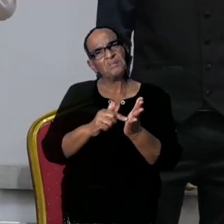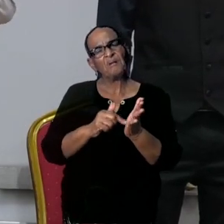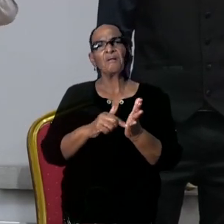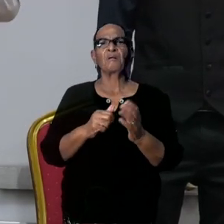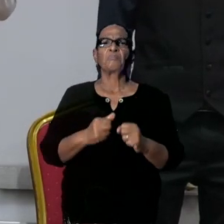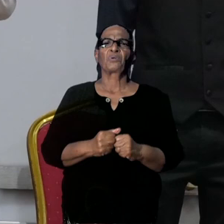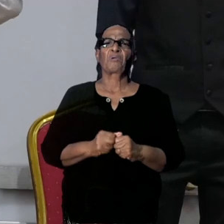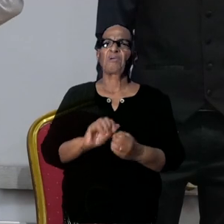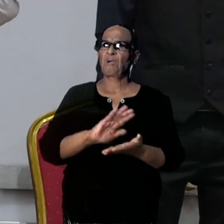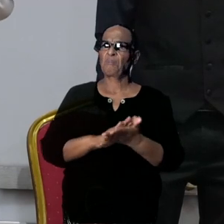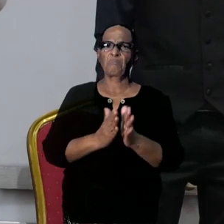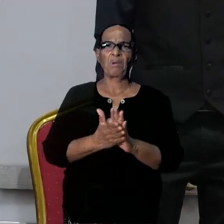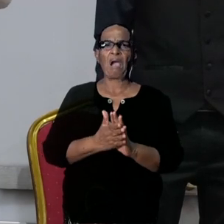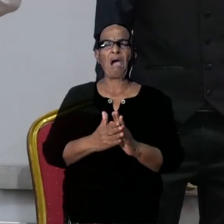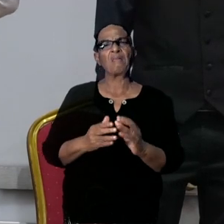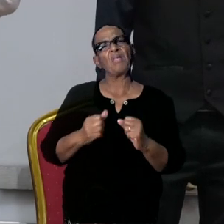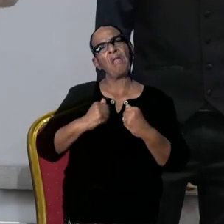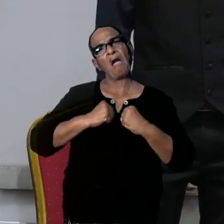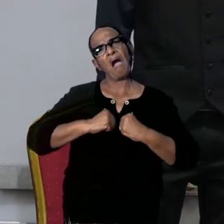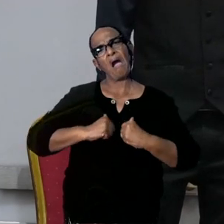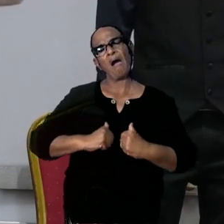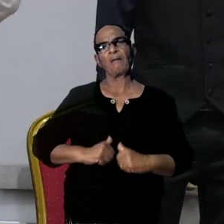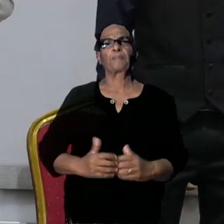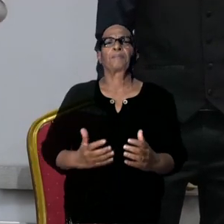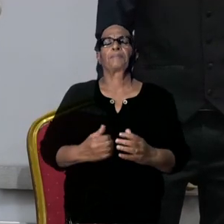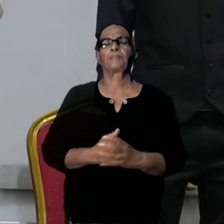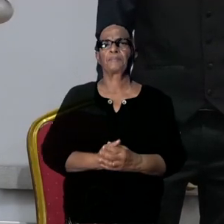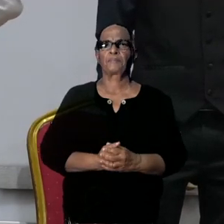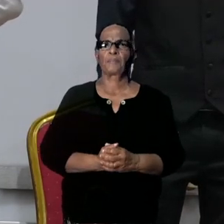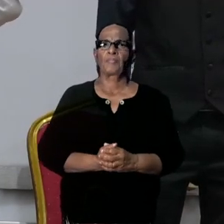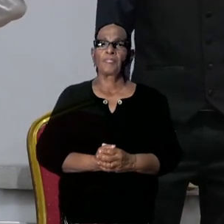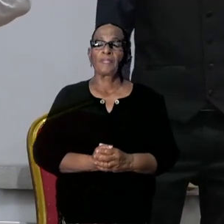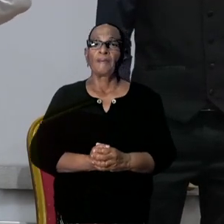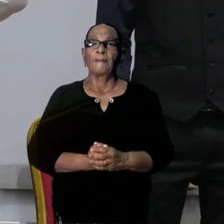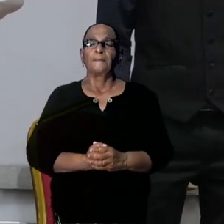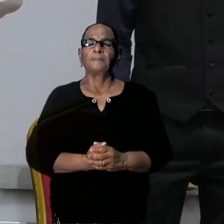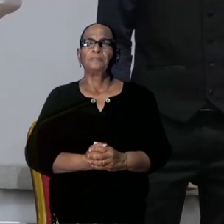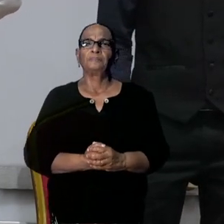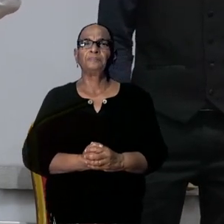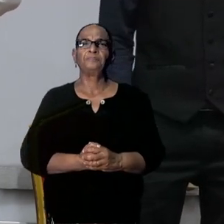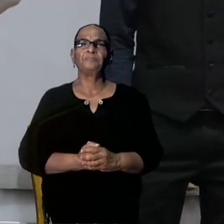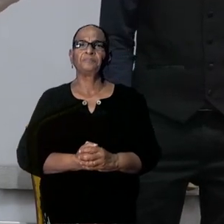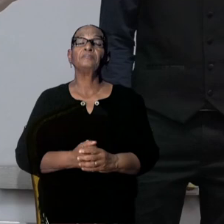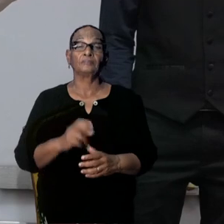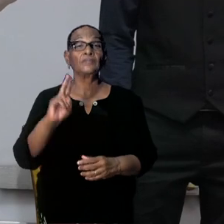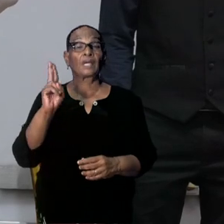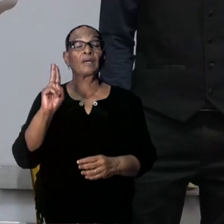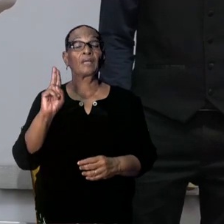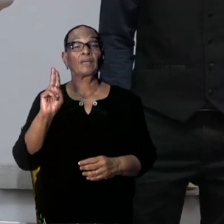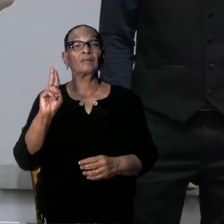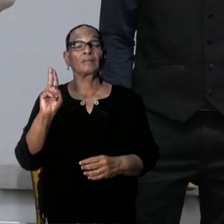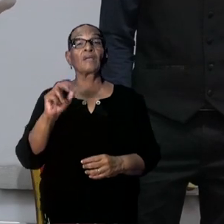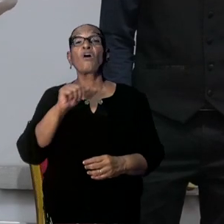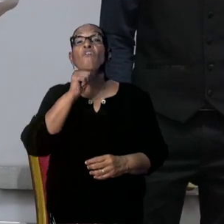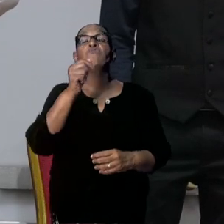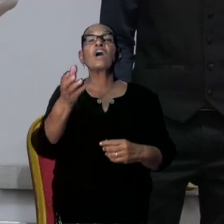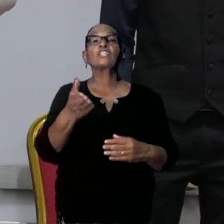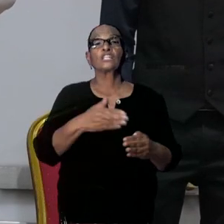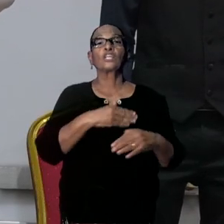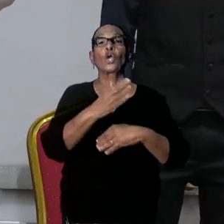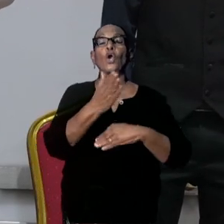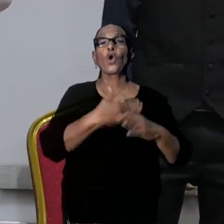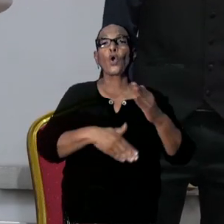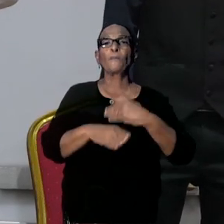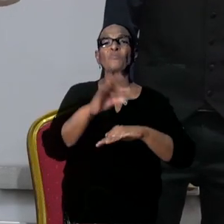daarop wil reageren, maar dat valt wel op. Wat betreft, even doorgaan op dat van Jason. Inderdaad, wat gebeurt daar bij de Franse